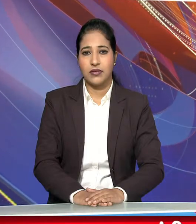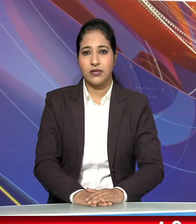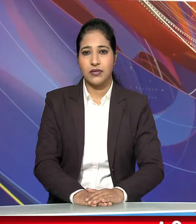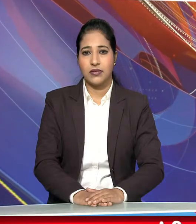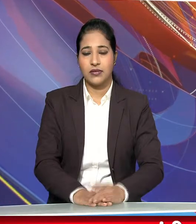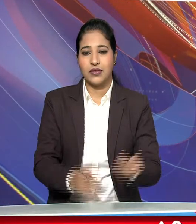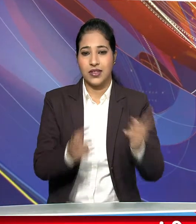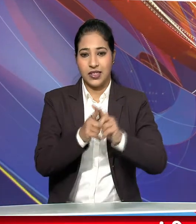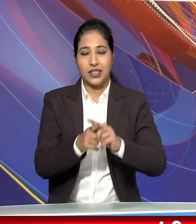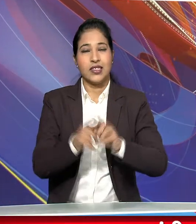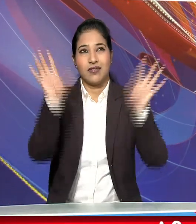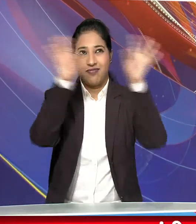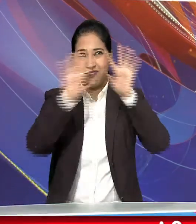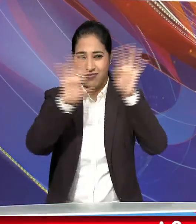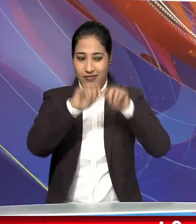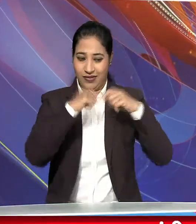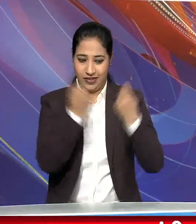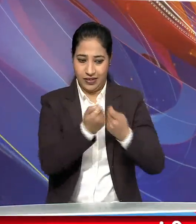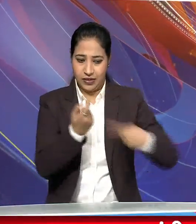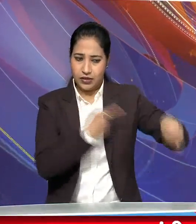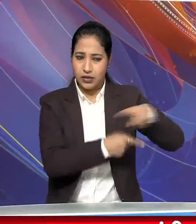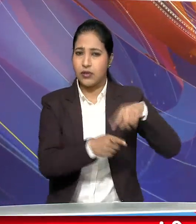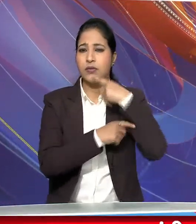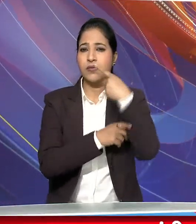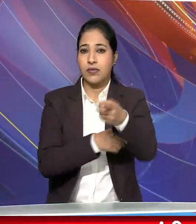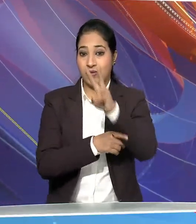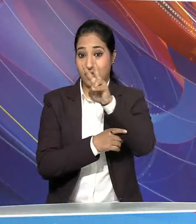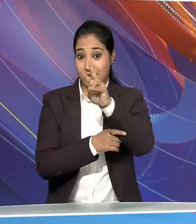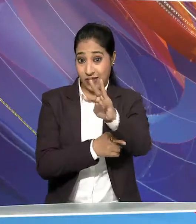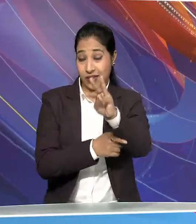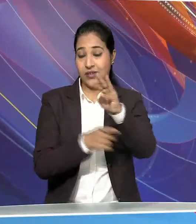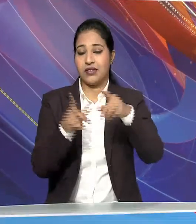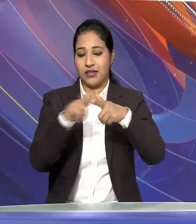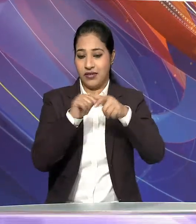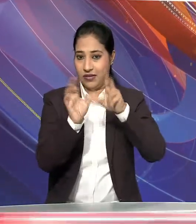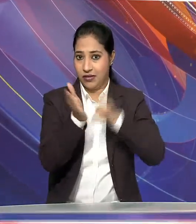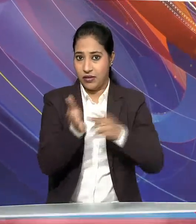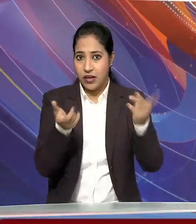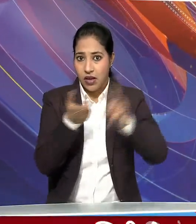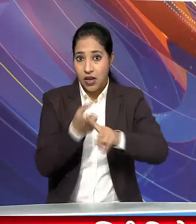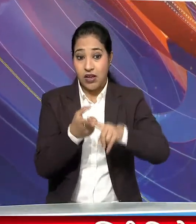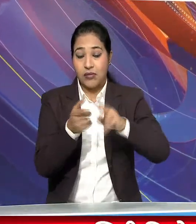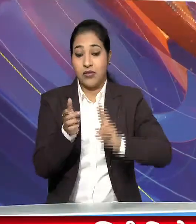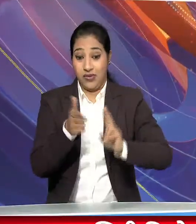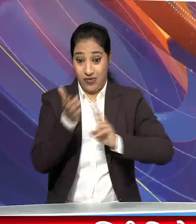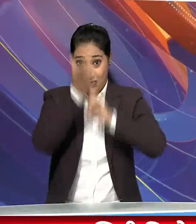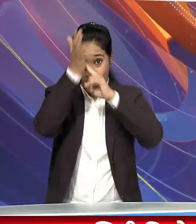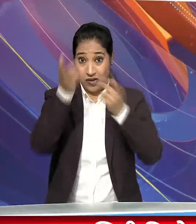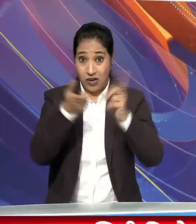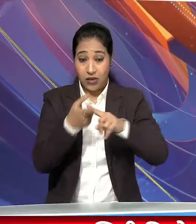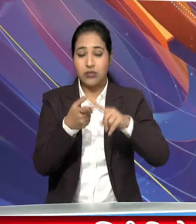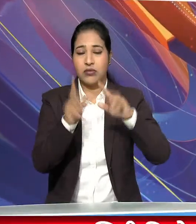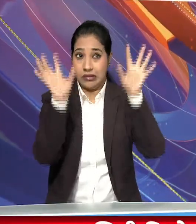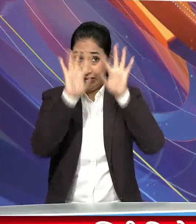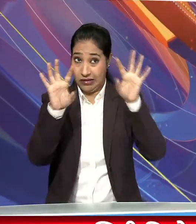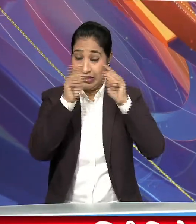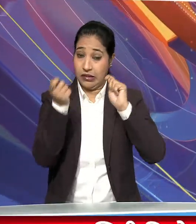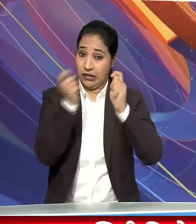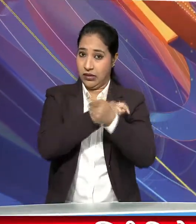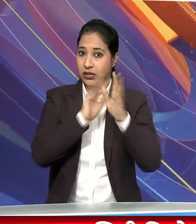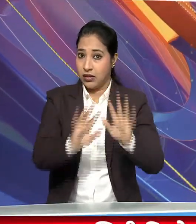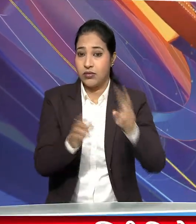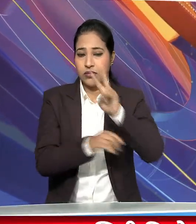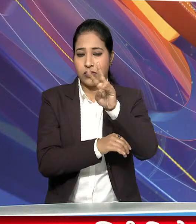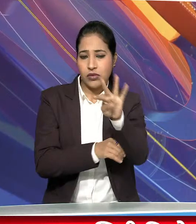मौसम विभाग ने कहा 23 एंवरी से पश्चमी मिक्षोप के चलते, मौसम में आएगा बदलाफ, 24 जनवरी को जम्मु